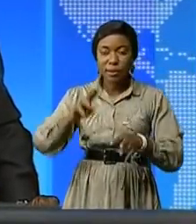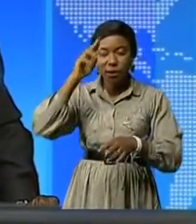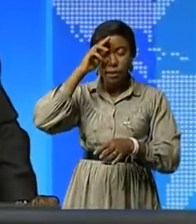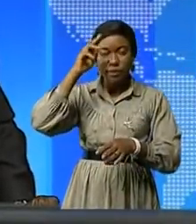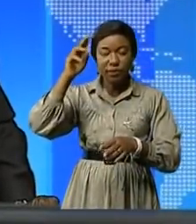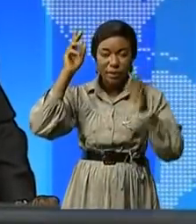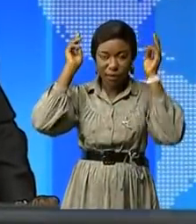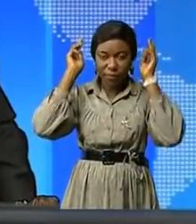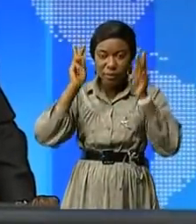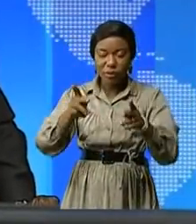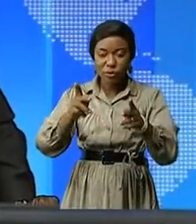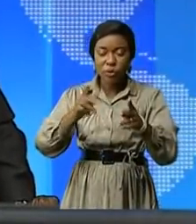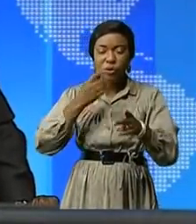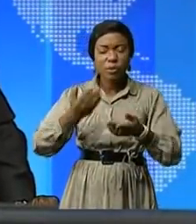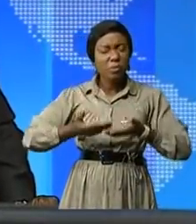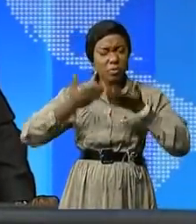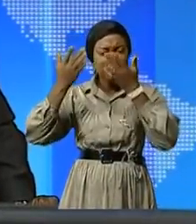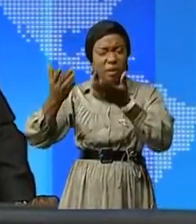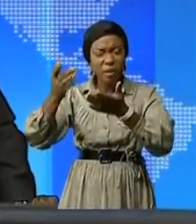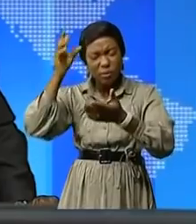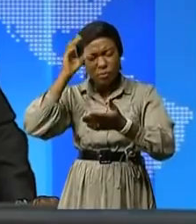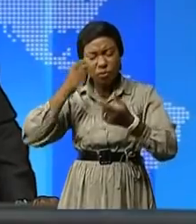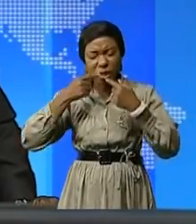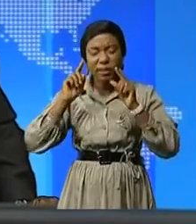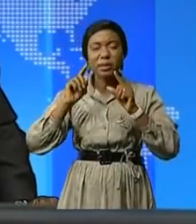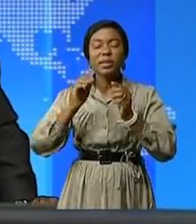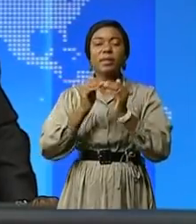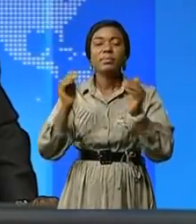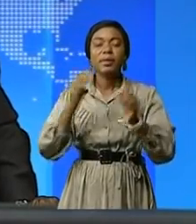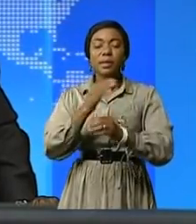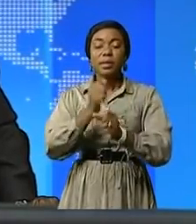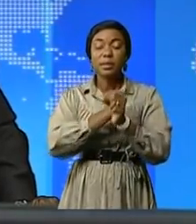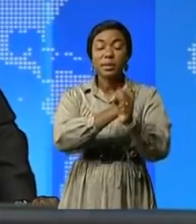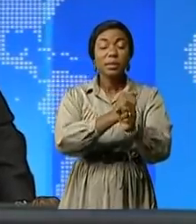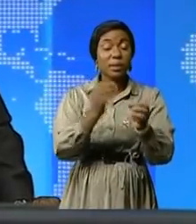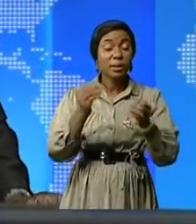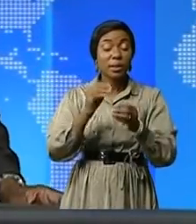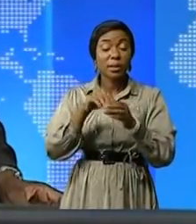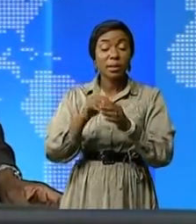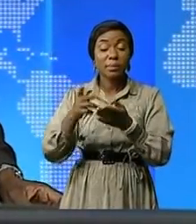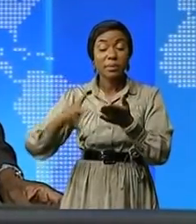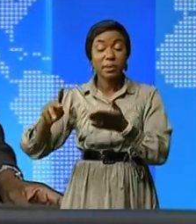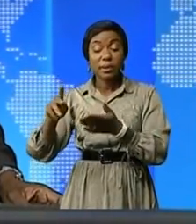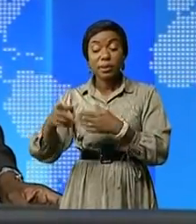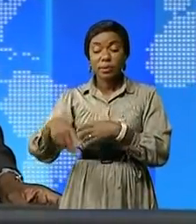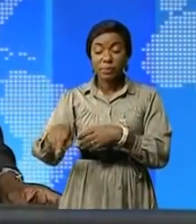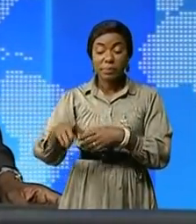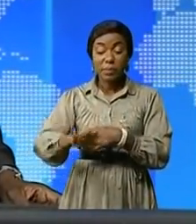sacrifier pour la réussite de la paix et la sécurité dans cette partie du pays car la jeunesse c'est l'avenir de demain